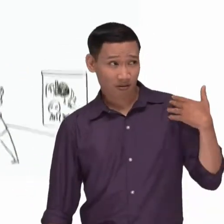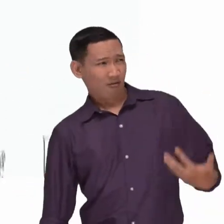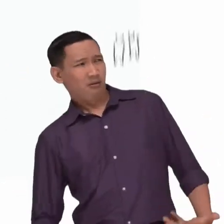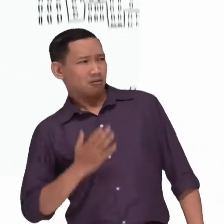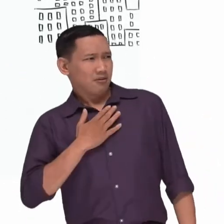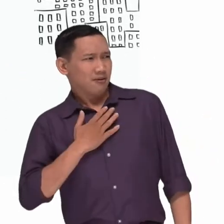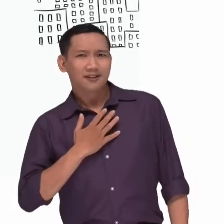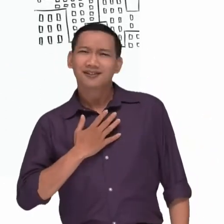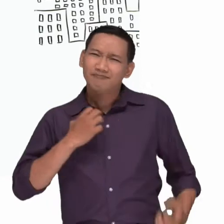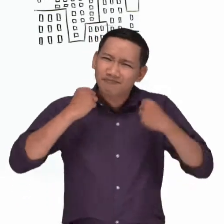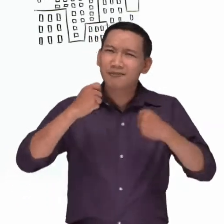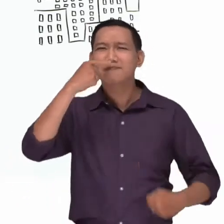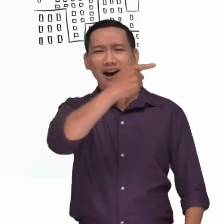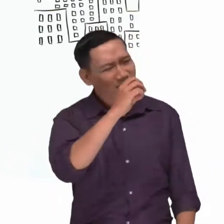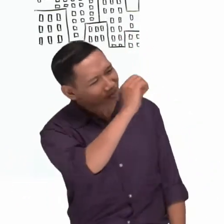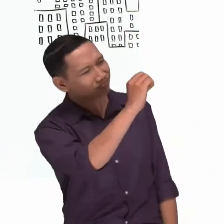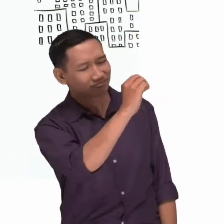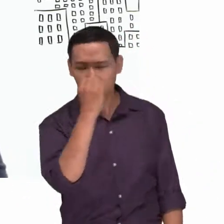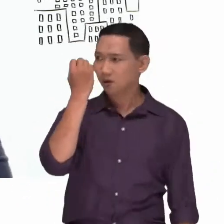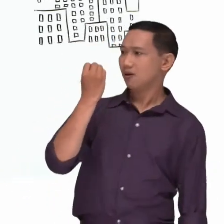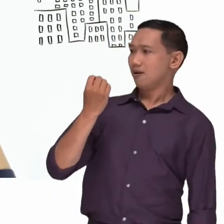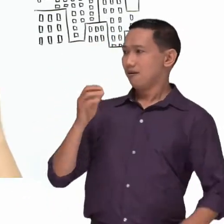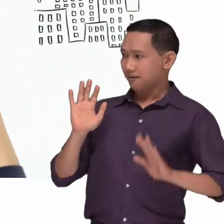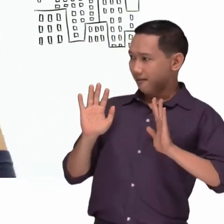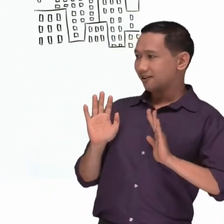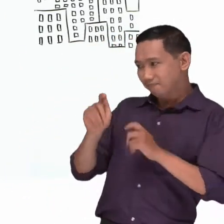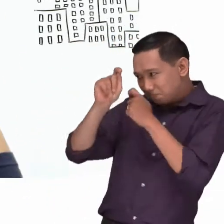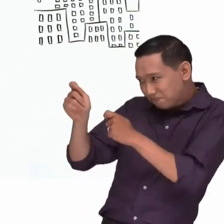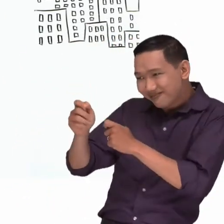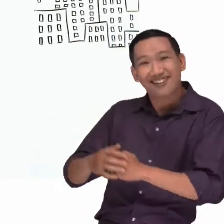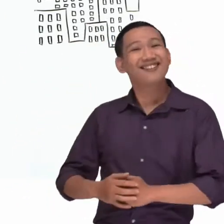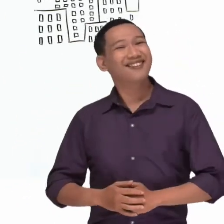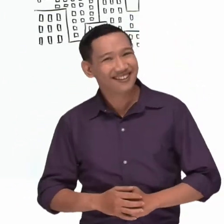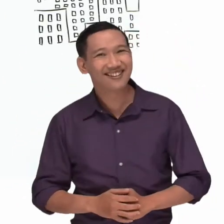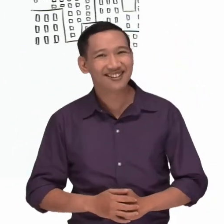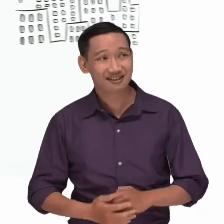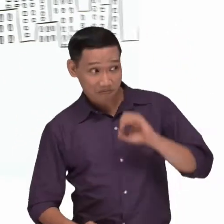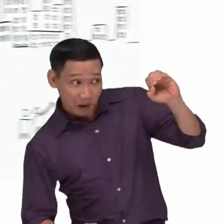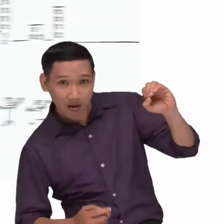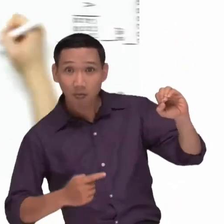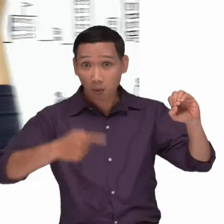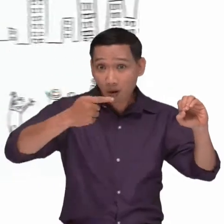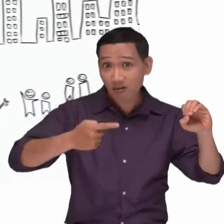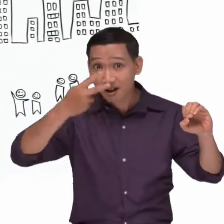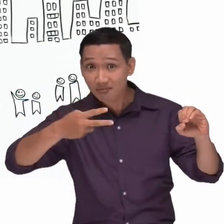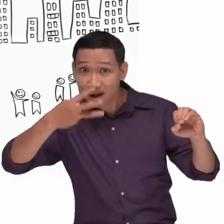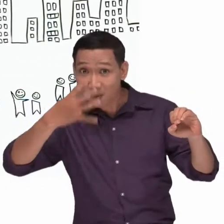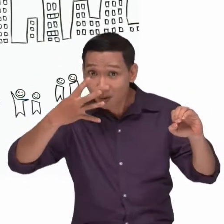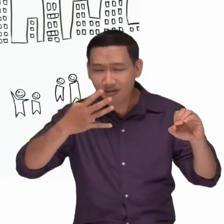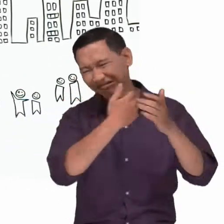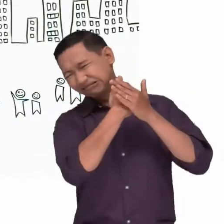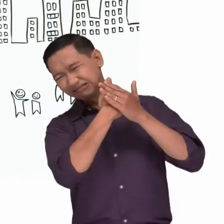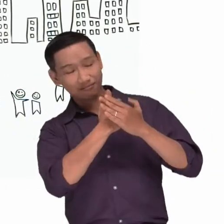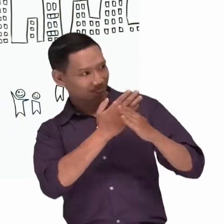cần nói không Thật rõ ràng và tự tin Kết quả có thể sẽ rất bất ngờ Mỗi lần kiên quyết làm điều mình biết